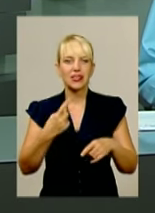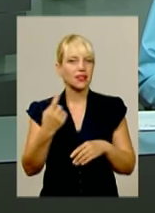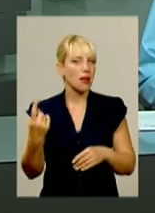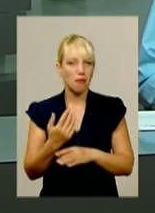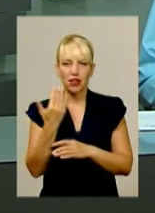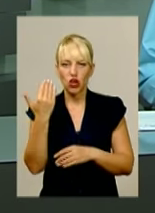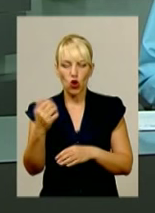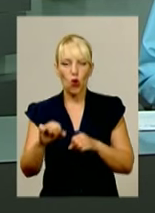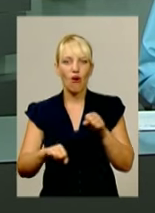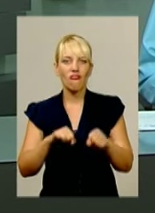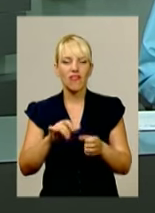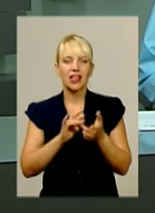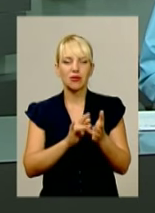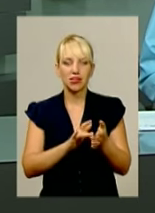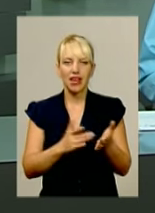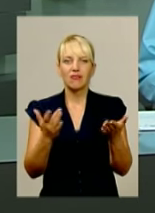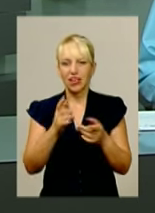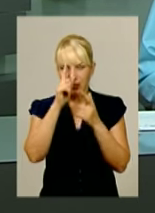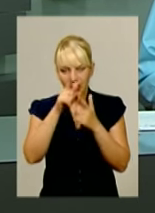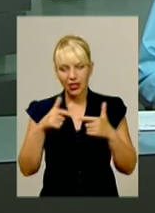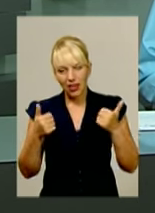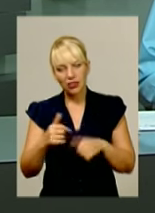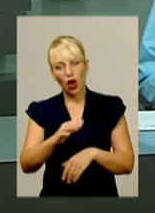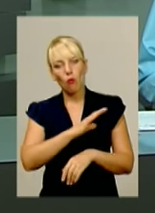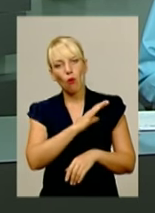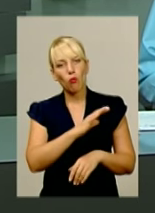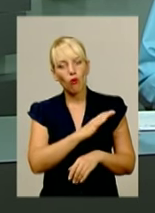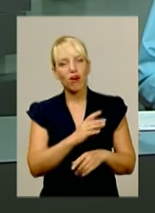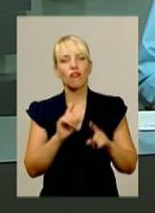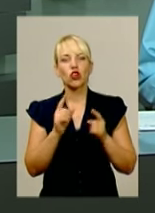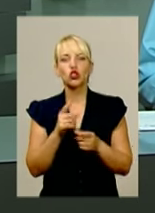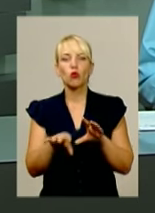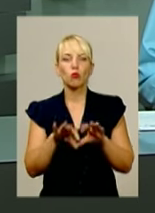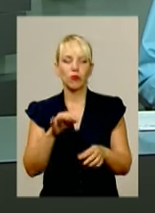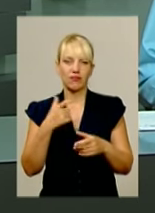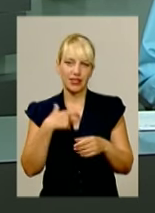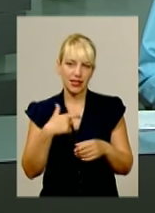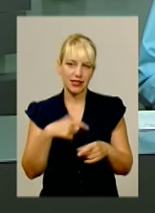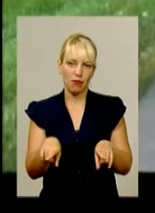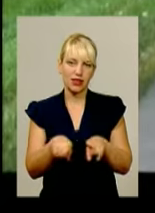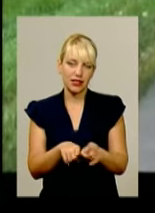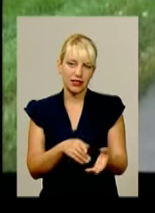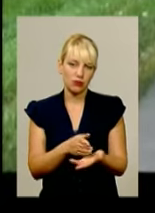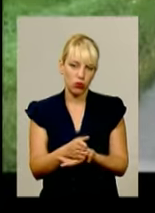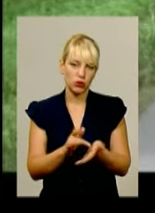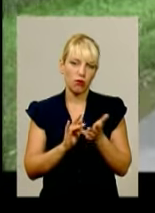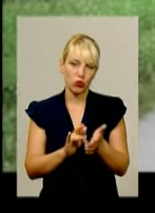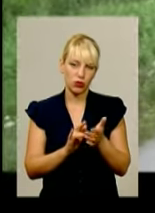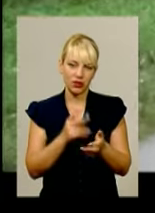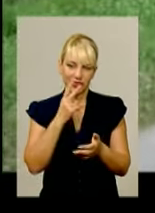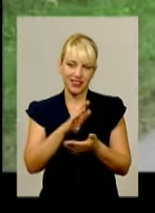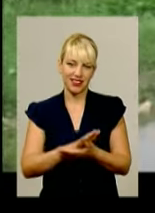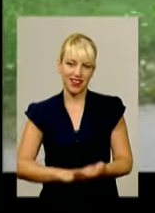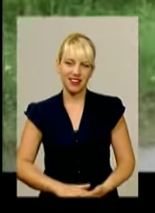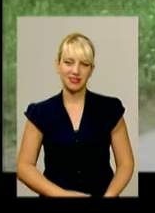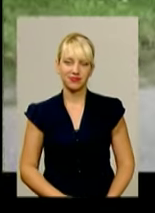Сергія. У яких країнах він ще побував і чому обрав для себе саме такий спосіб подорожування – дивіться далі у сюжеті.